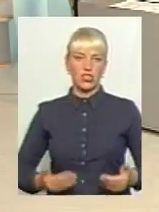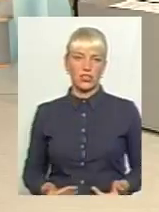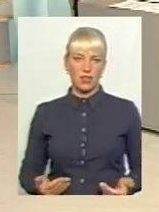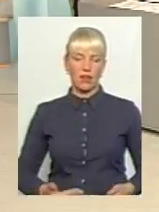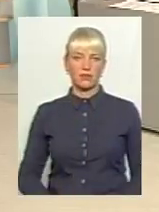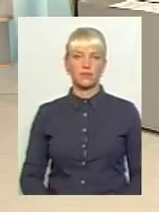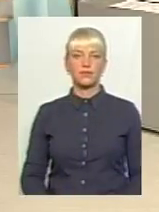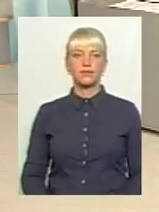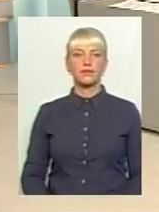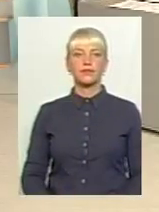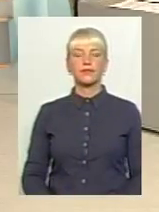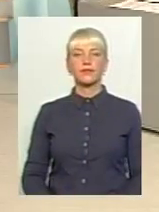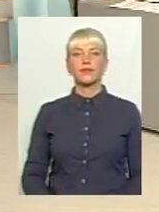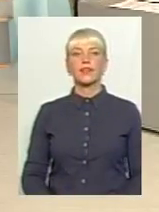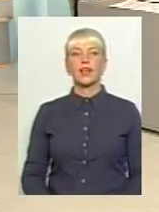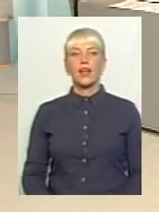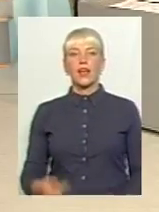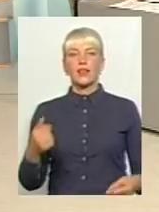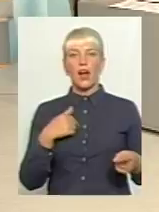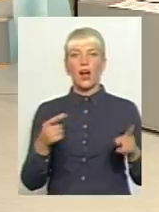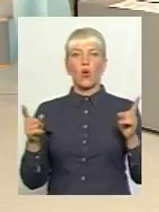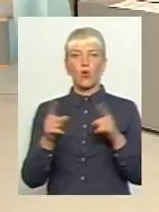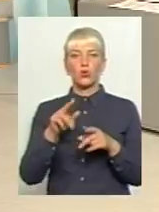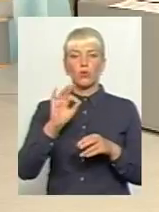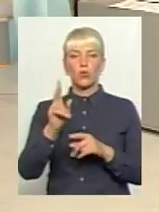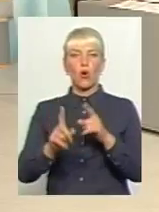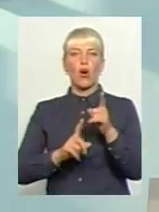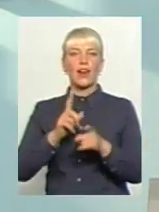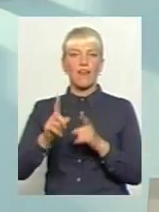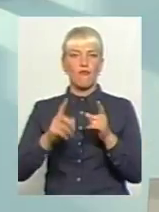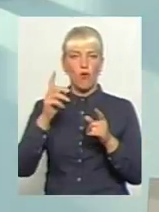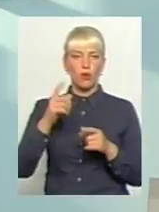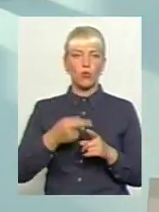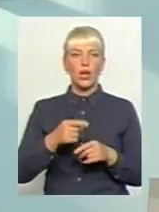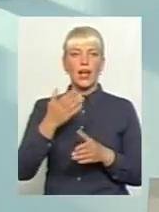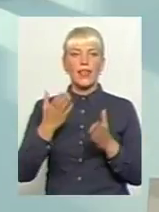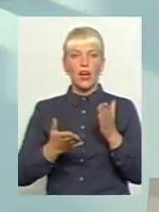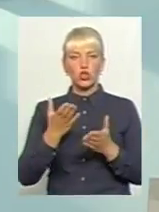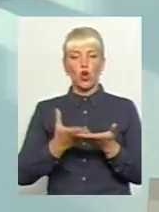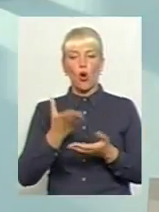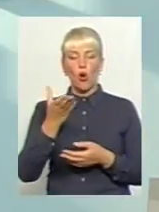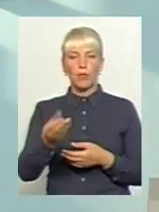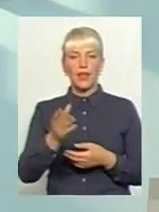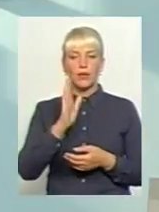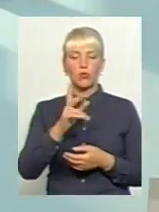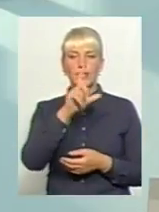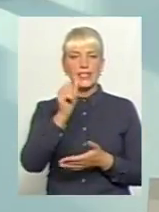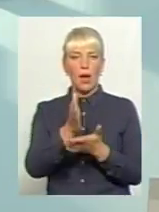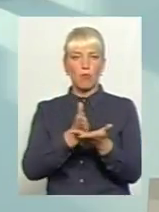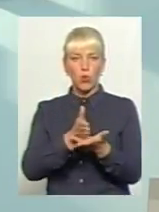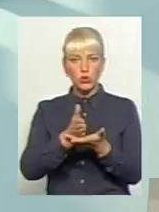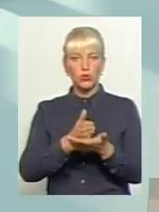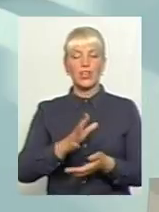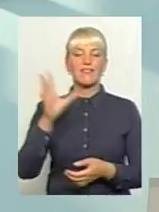році. Дуже стиско. Прошу, пане Борисове. Я коротко про реформу. Коли оплата буде йти за послугу, ці